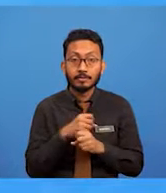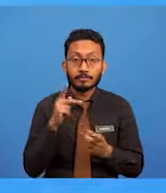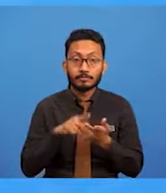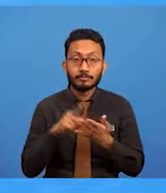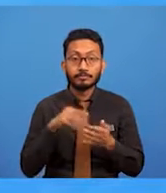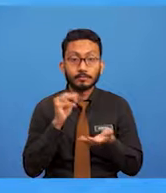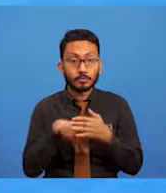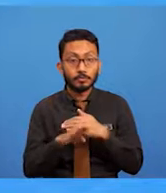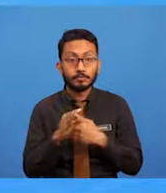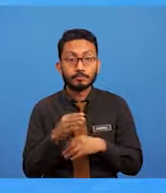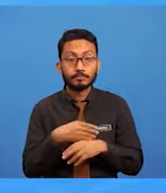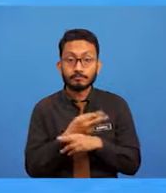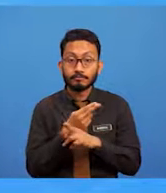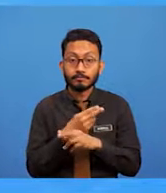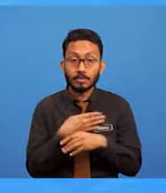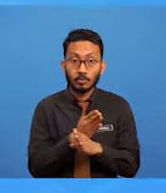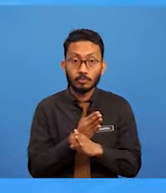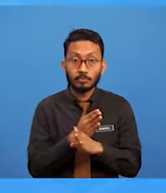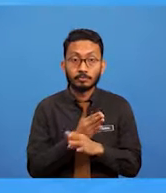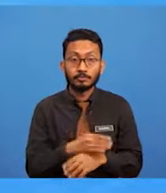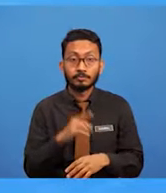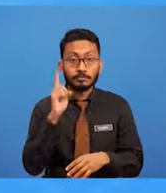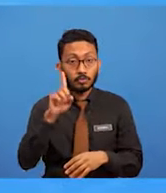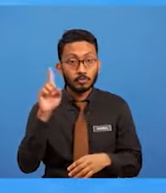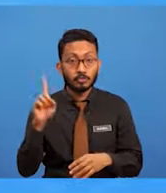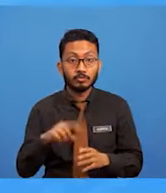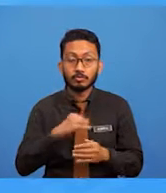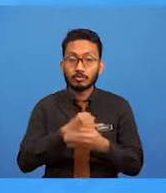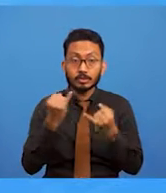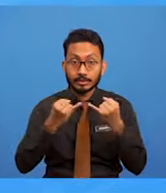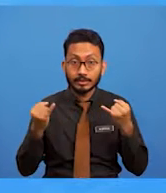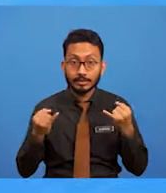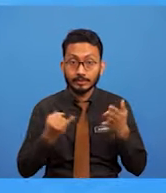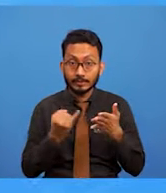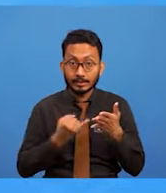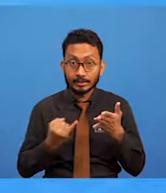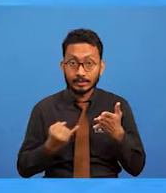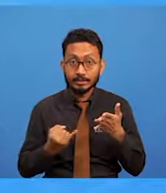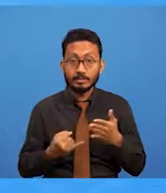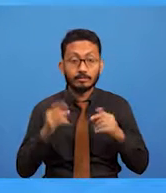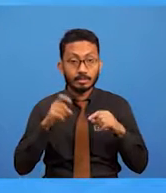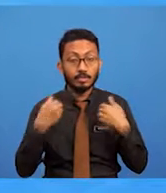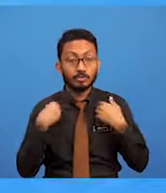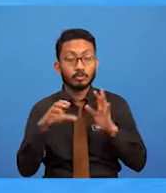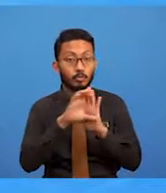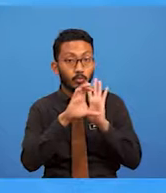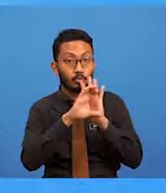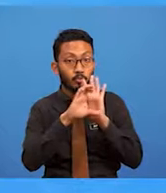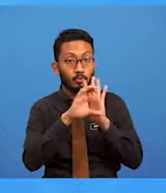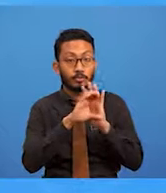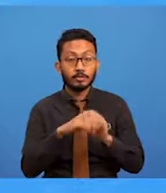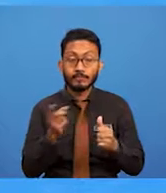bentuk sesuatu ilustrasi. Antara sasaran pengguna adalah yang pertama